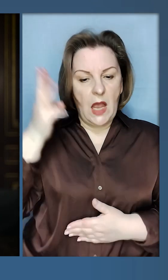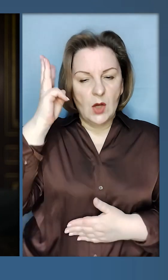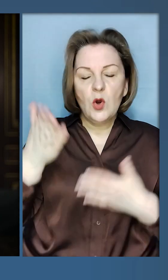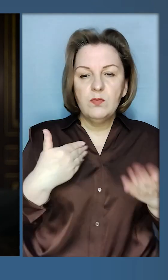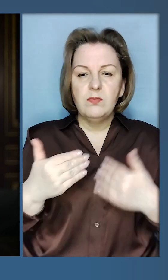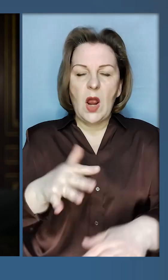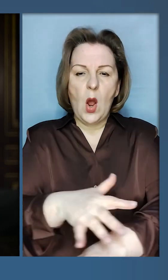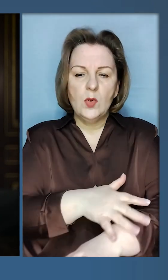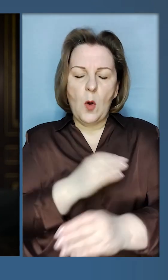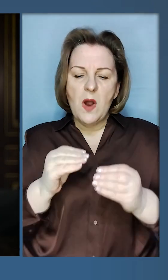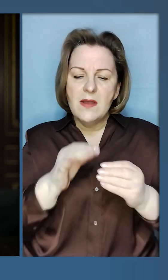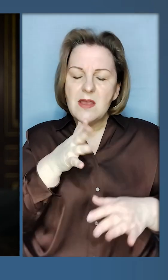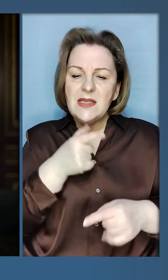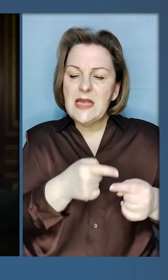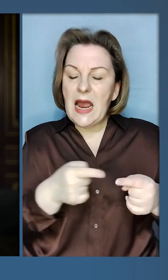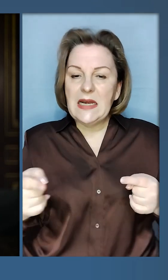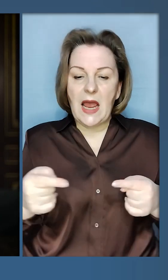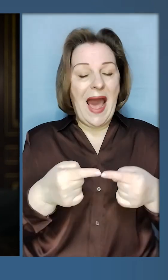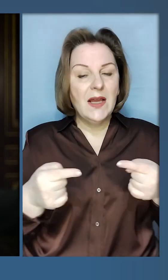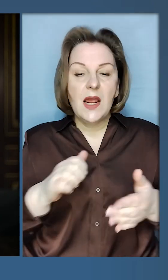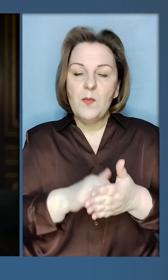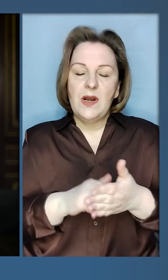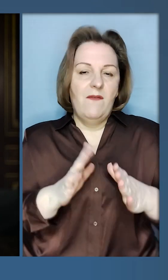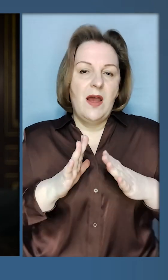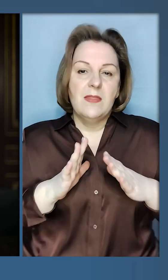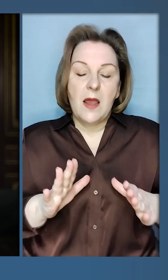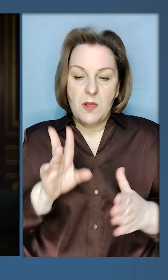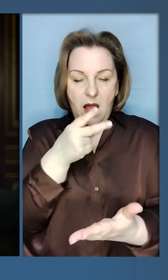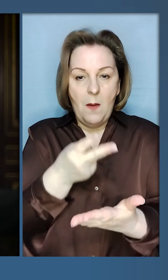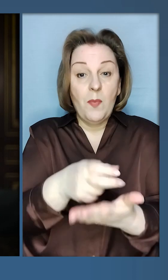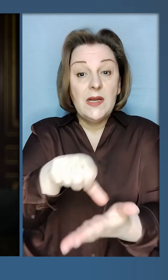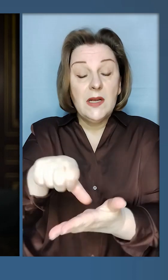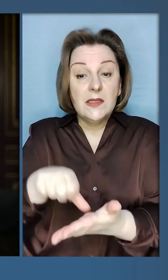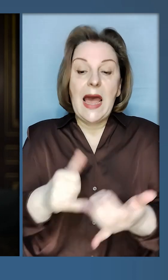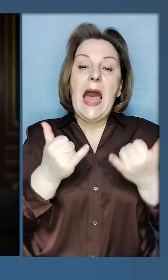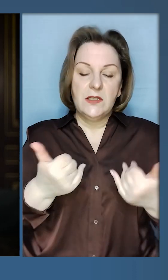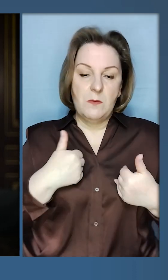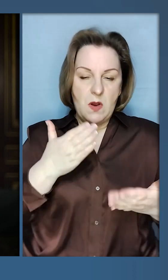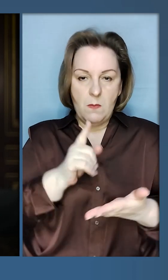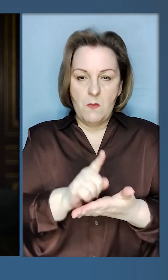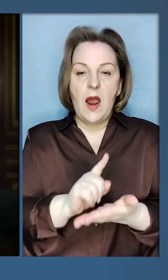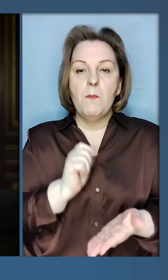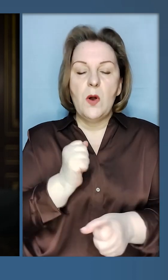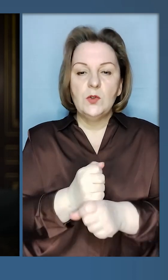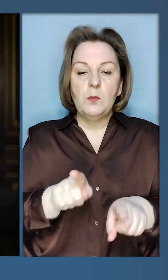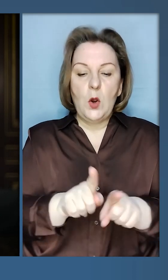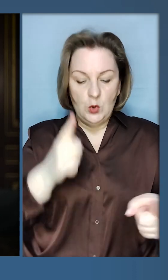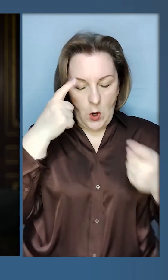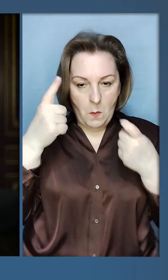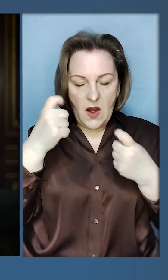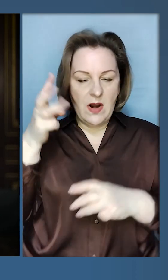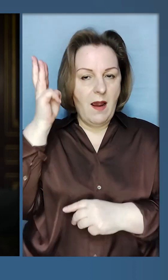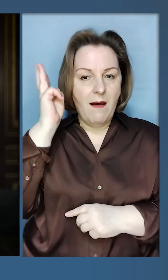дипломатія довгими десятиліттями з різних причин не була представлена. І зараз ми маємо зробити так, щоб